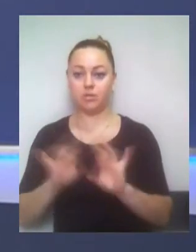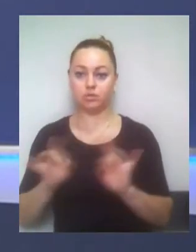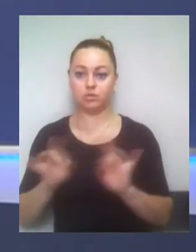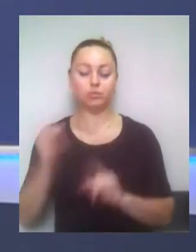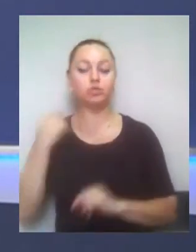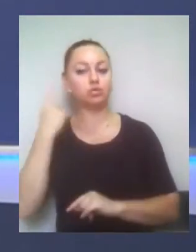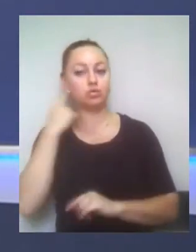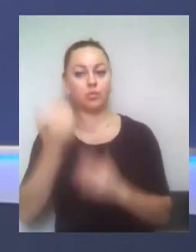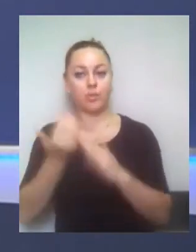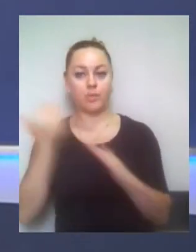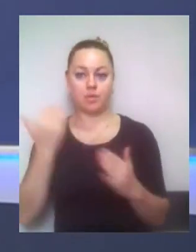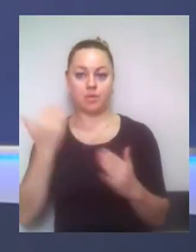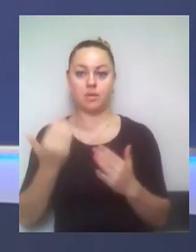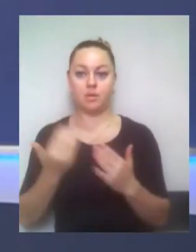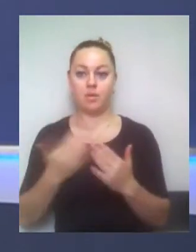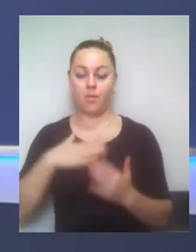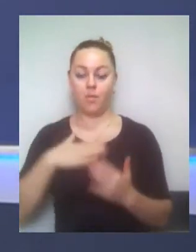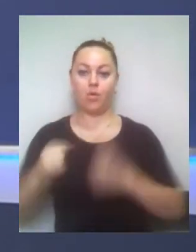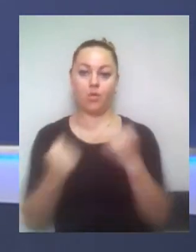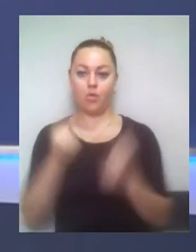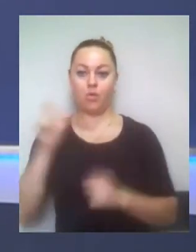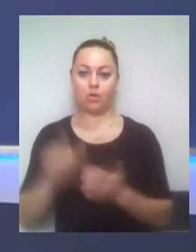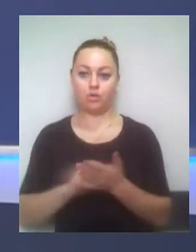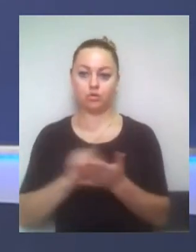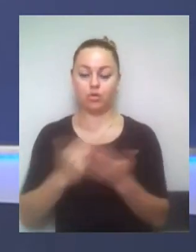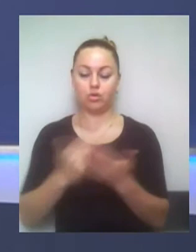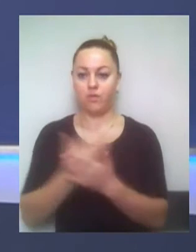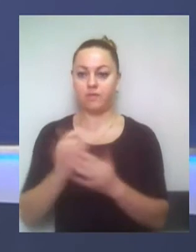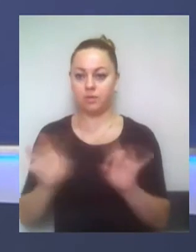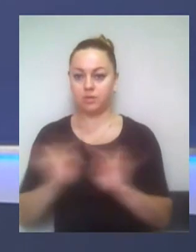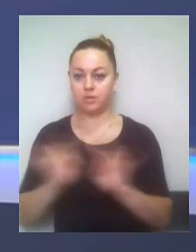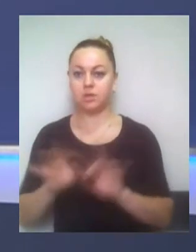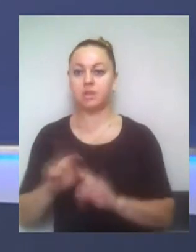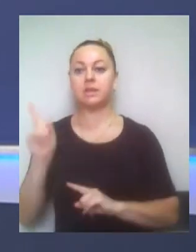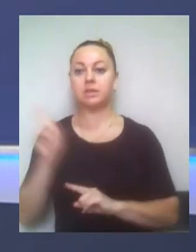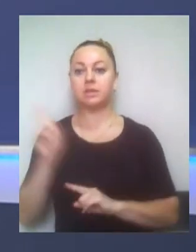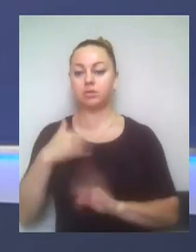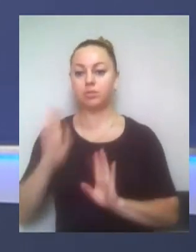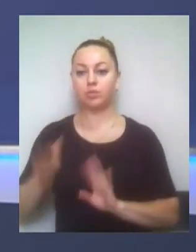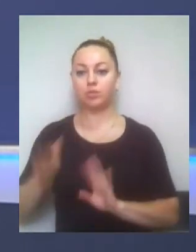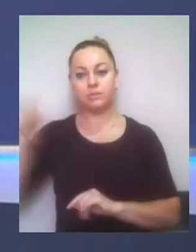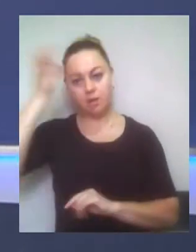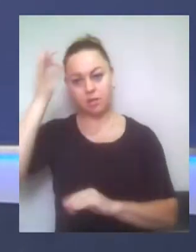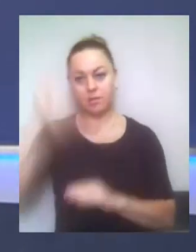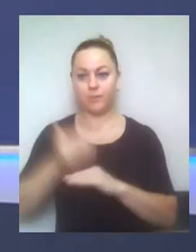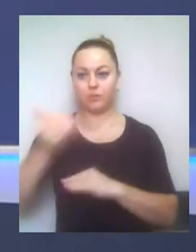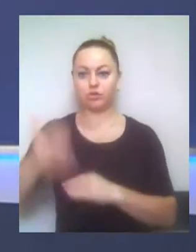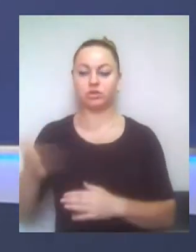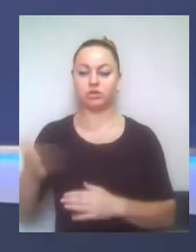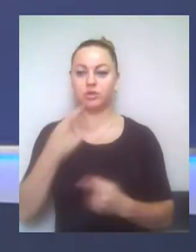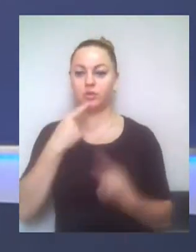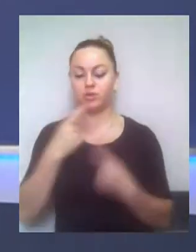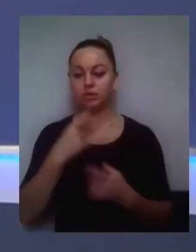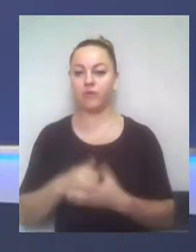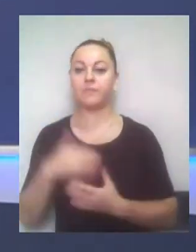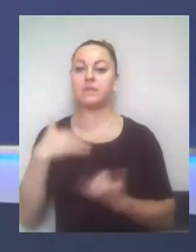в попередньому блоці від моїх колег-новенерів, також ми також, безумовно, про неї згадаємо далі під час розмови. І сьогодні ми про це будемо